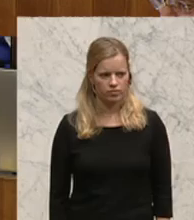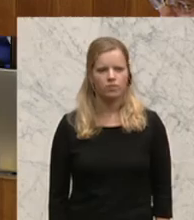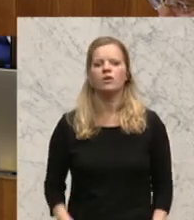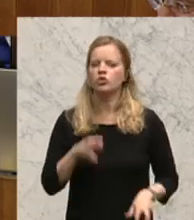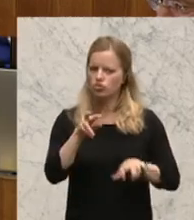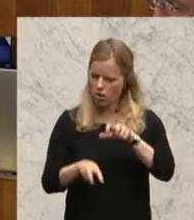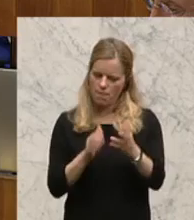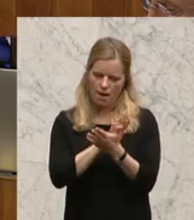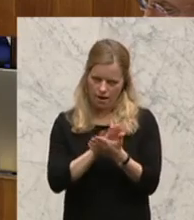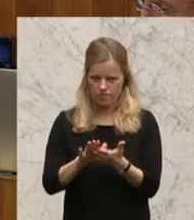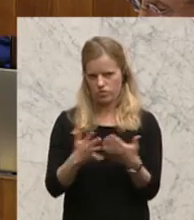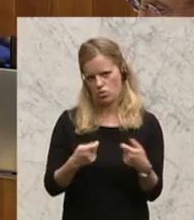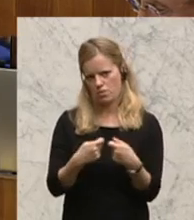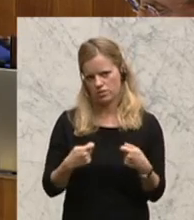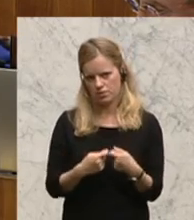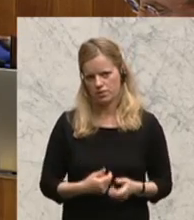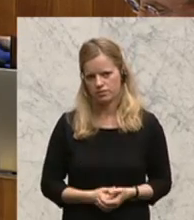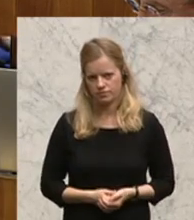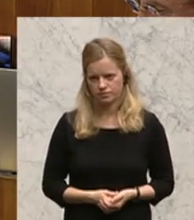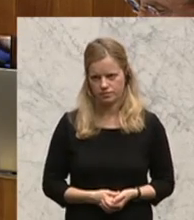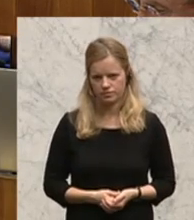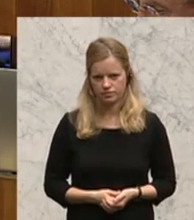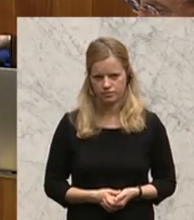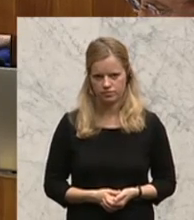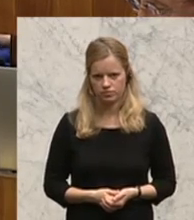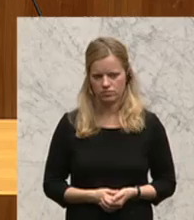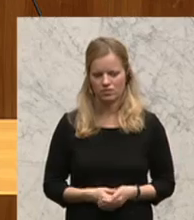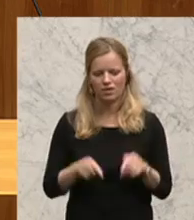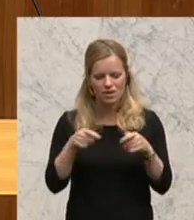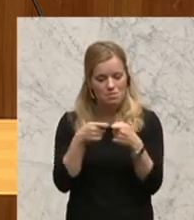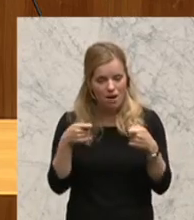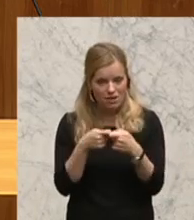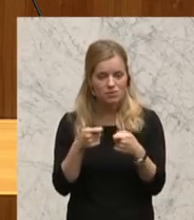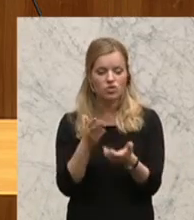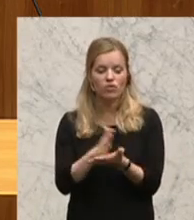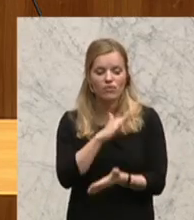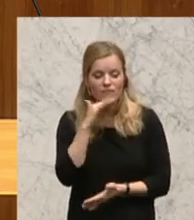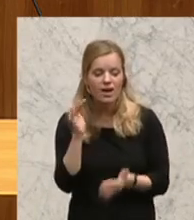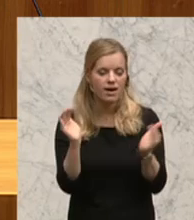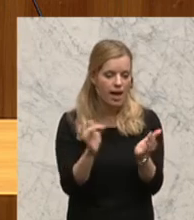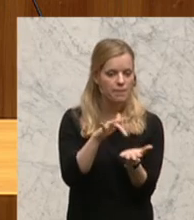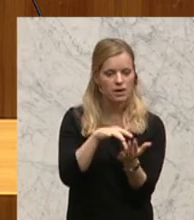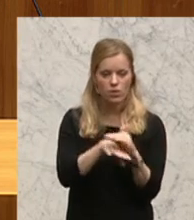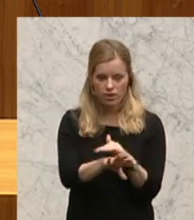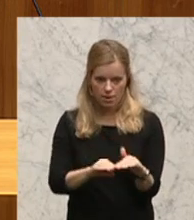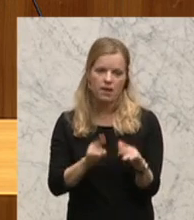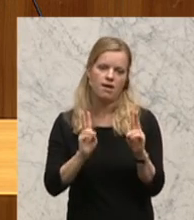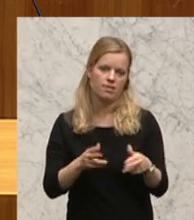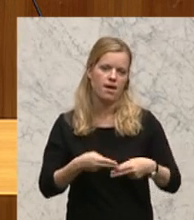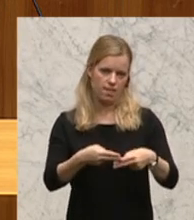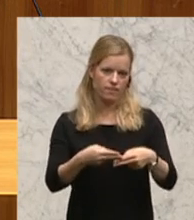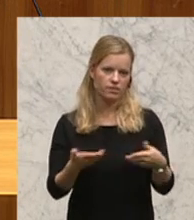die extrem vielen kleinen und mittleren Unternehmen helfen würde und die